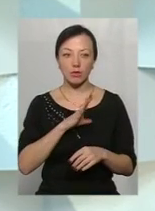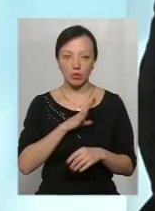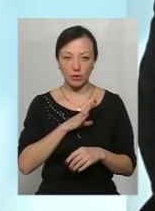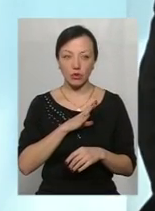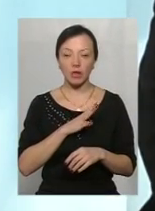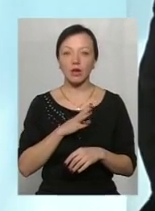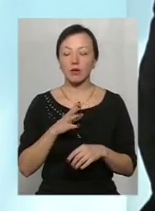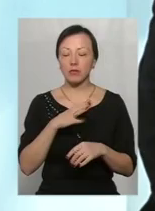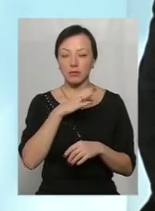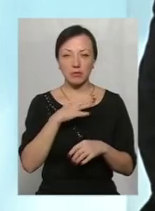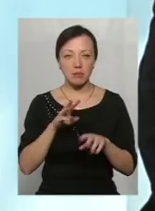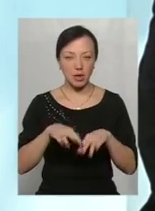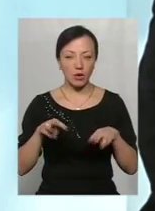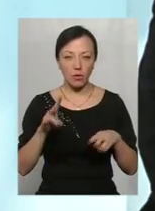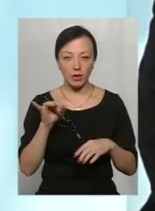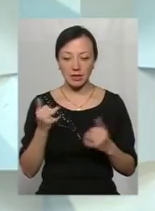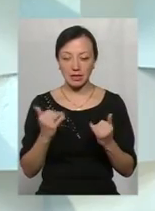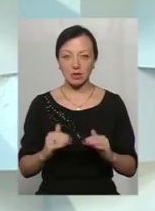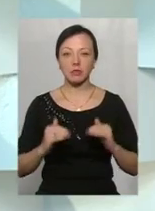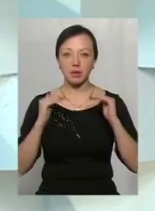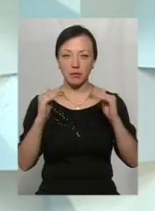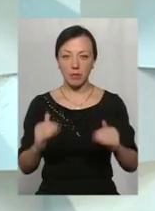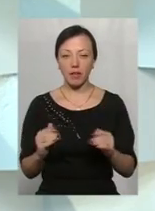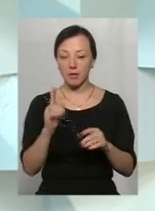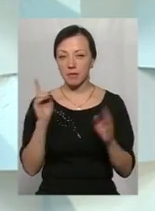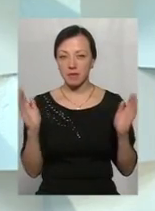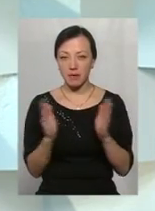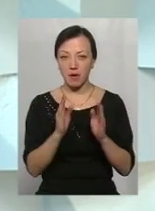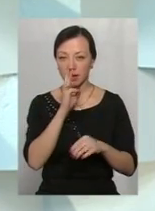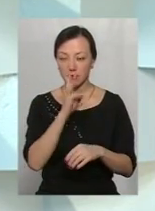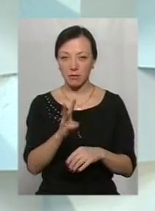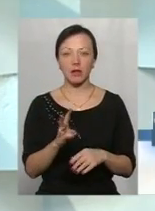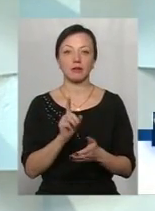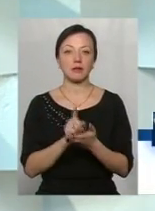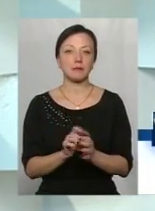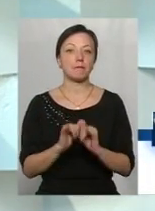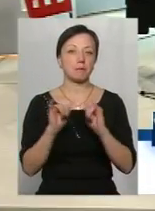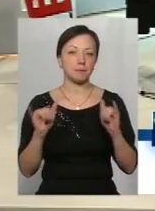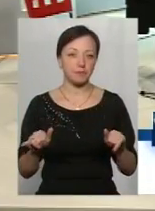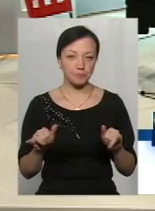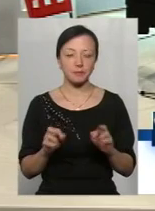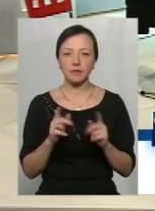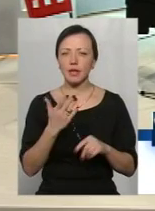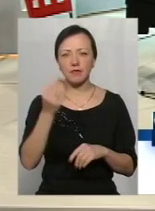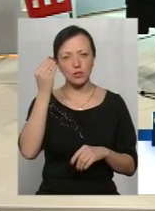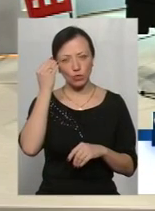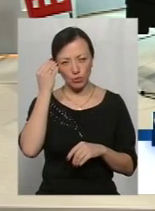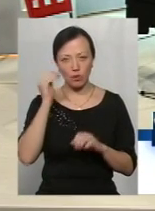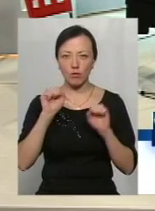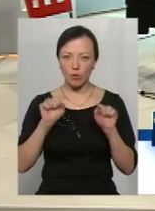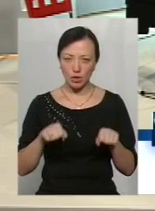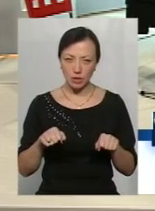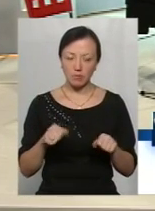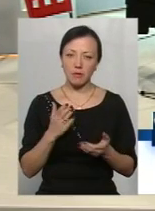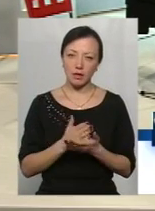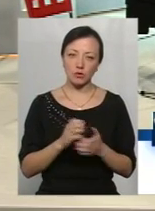,5 мільйонів. Зараз піднялась мінімальна заробітна плата. Тобто воно збільшиться. Як ваша думка? Можемо